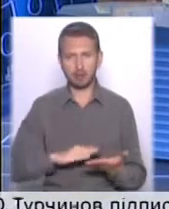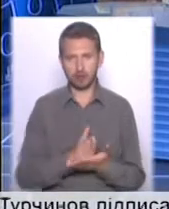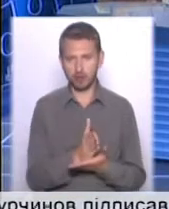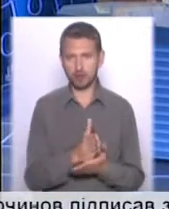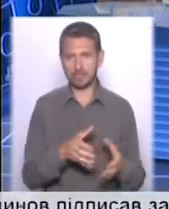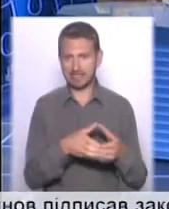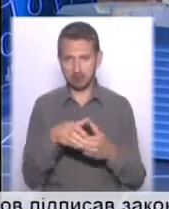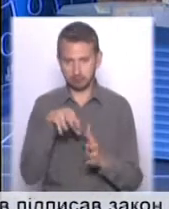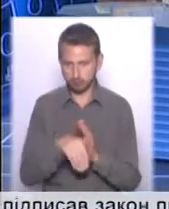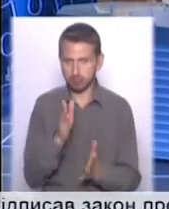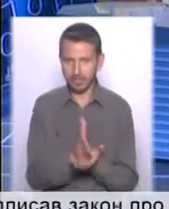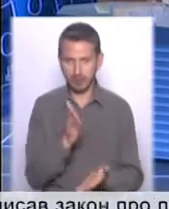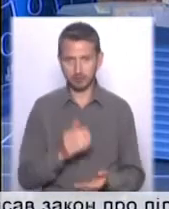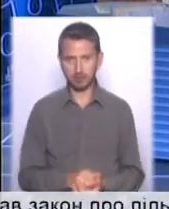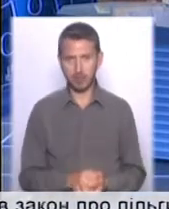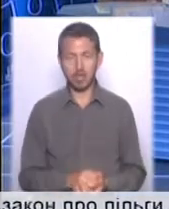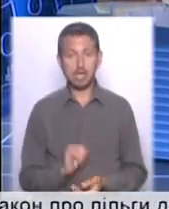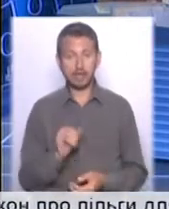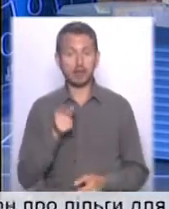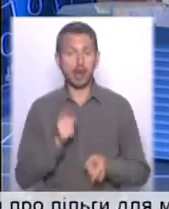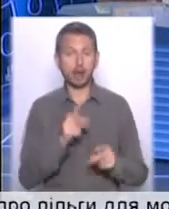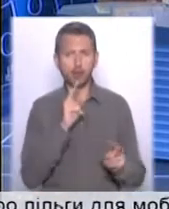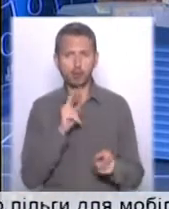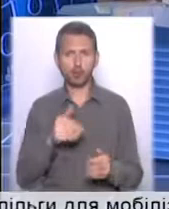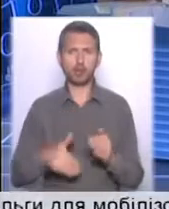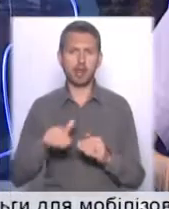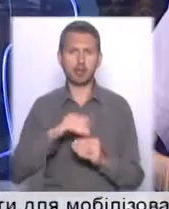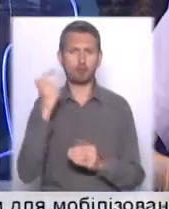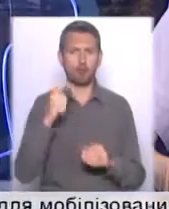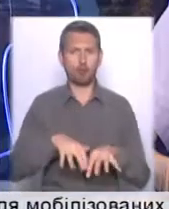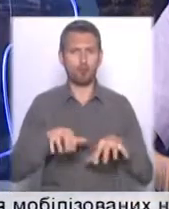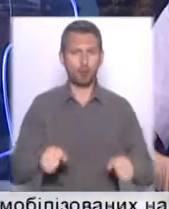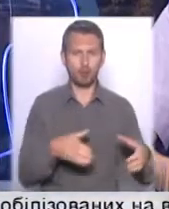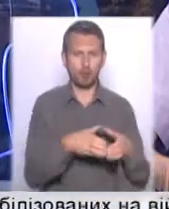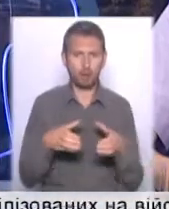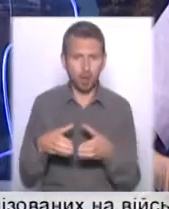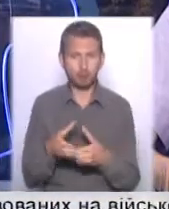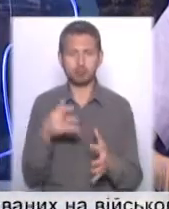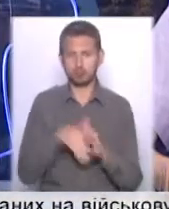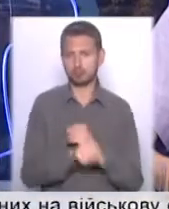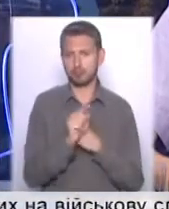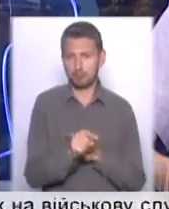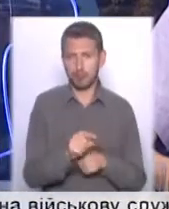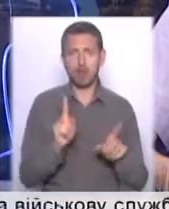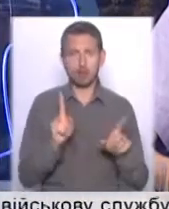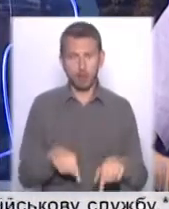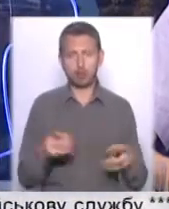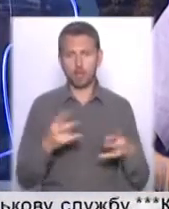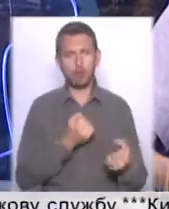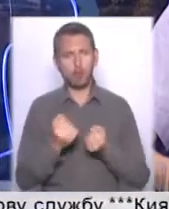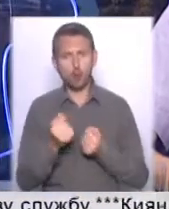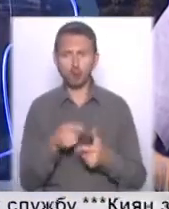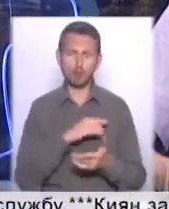силах. І реальний контроль над монопольними компаніями, над ключовими бізнесами, належать до їх складові. І з ними також треба боротися або